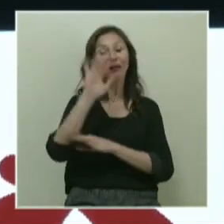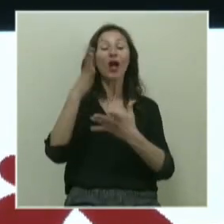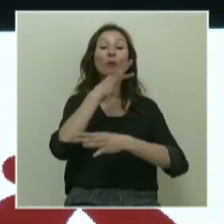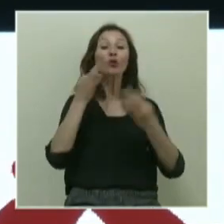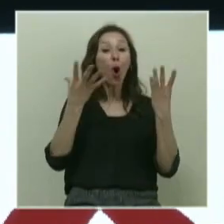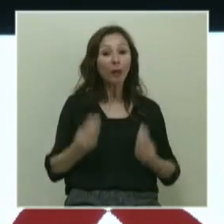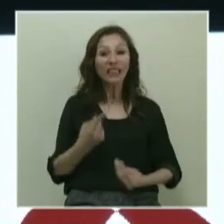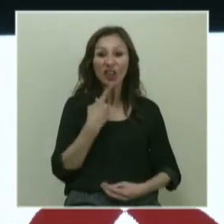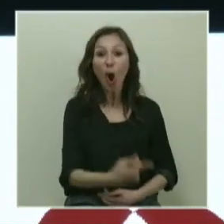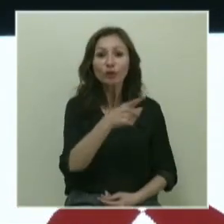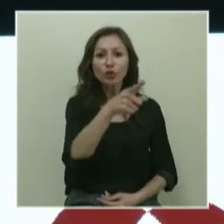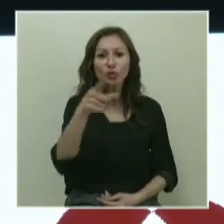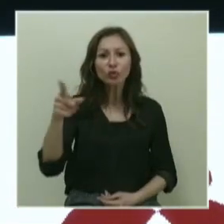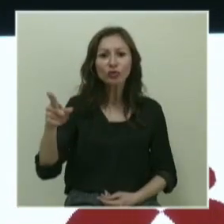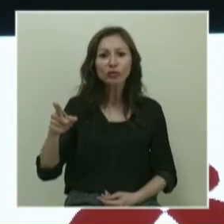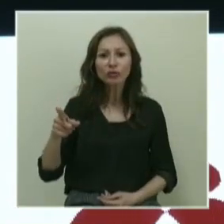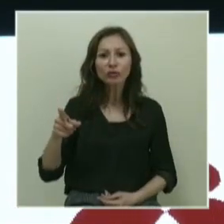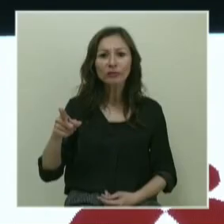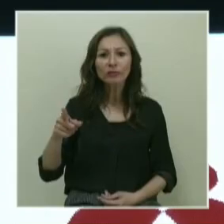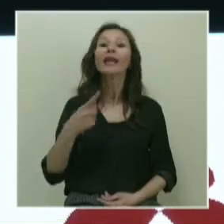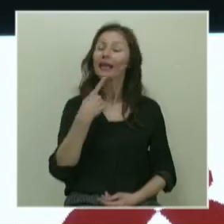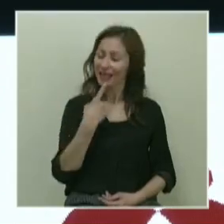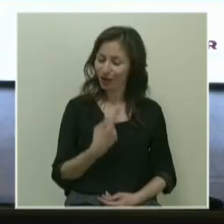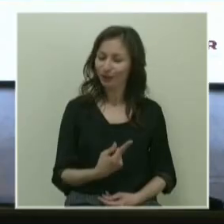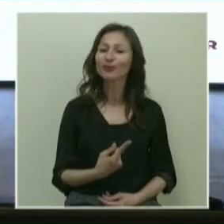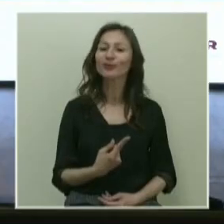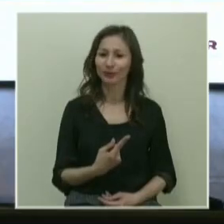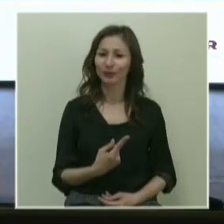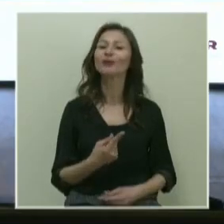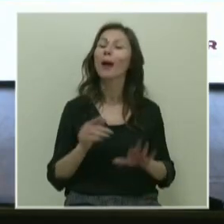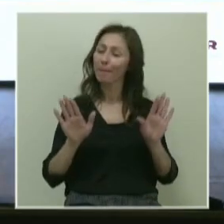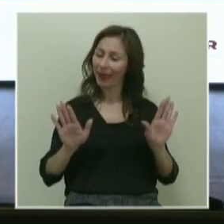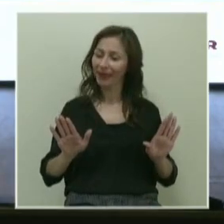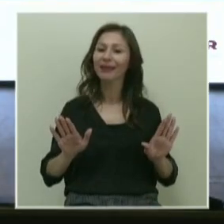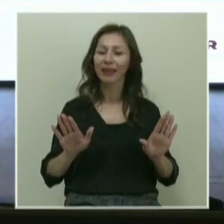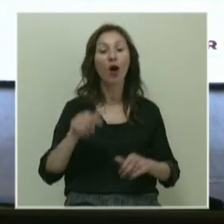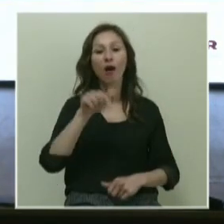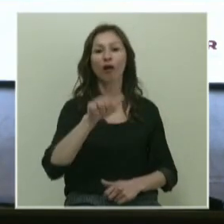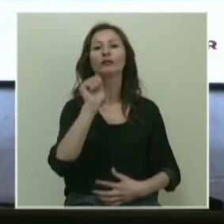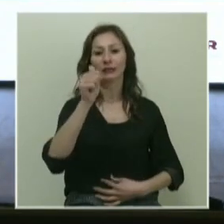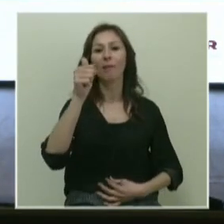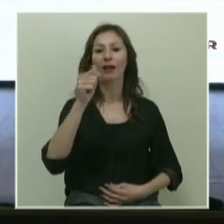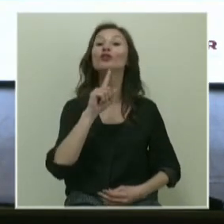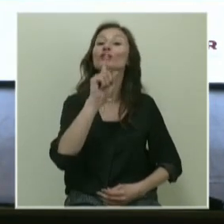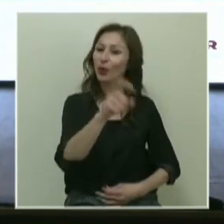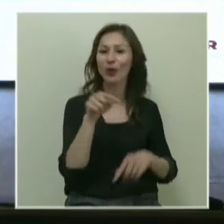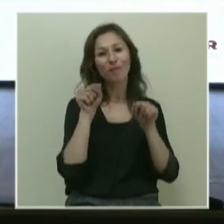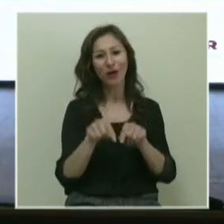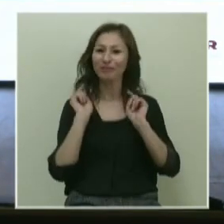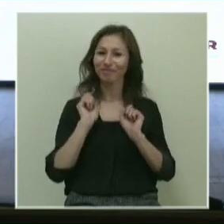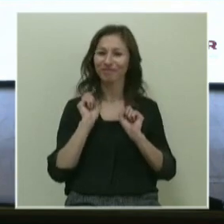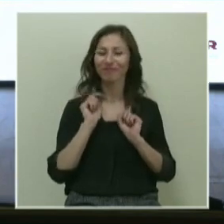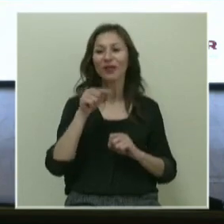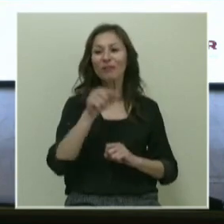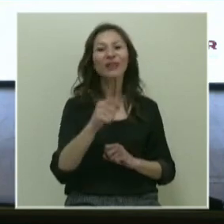olmalıdır. Diyor musunuz? Diyorsunuz. Peki, o zaman soru bu. Bu